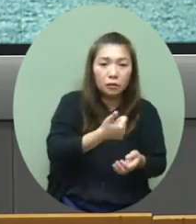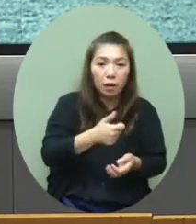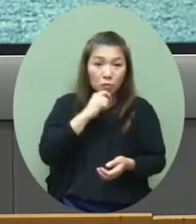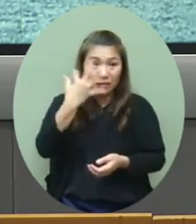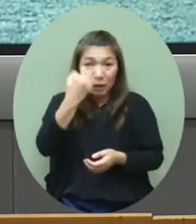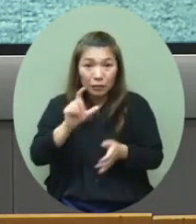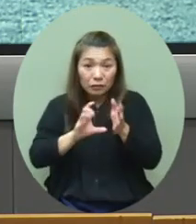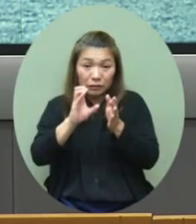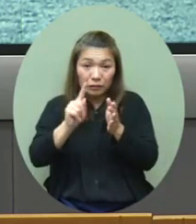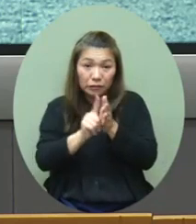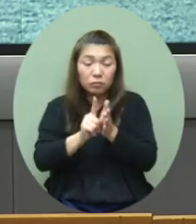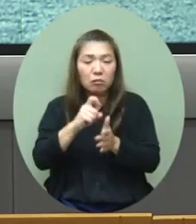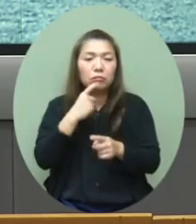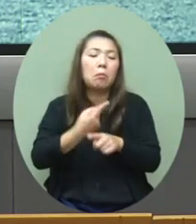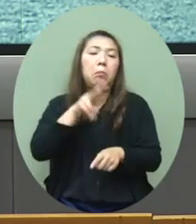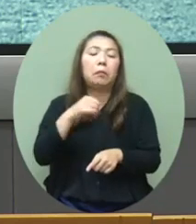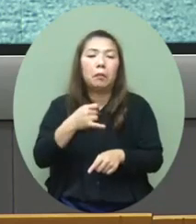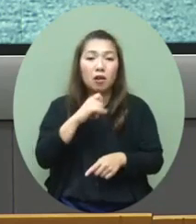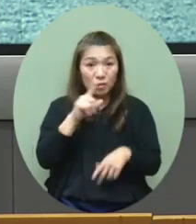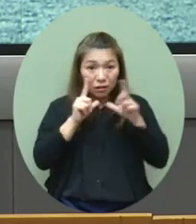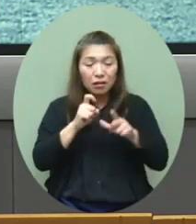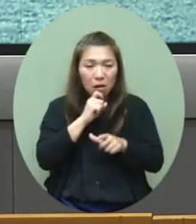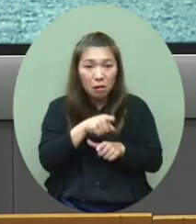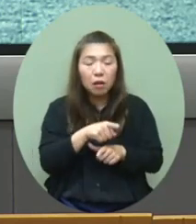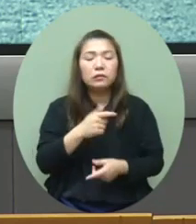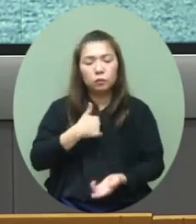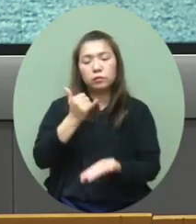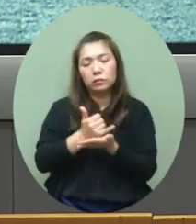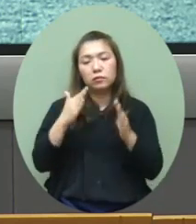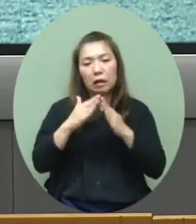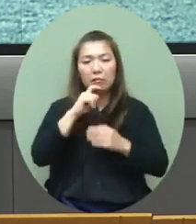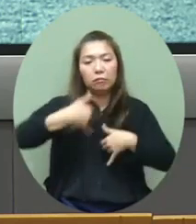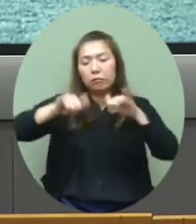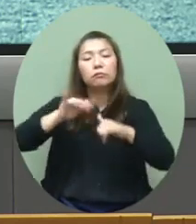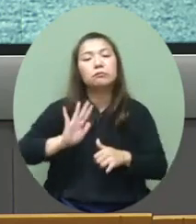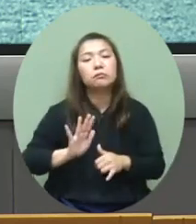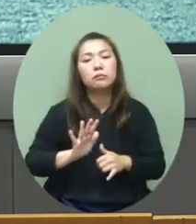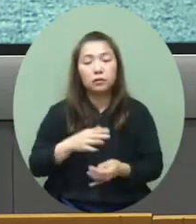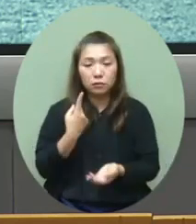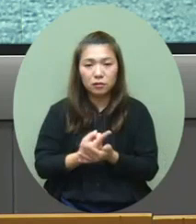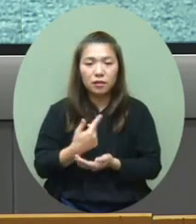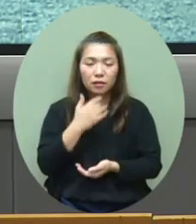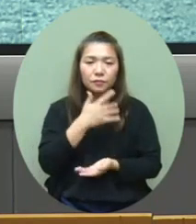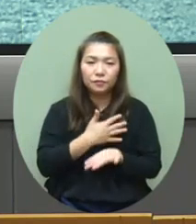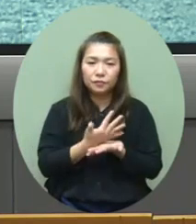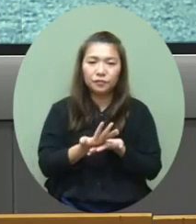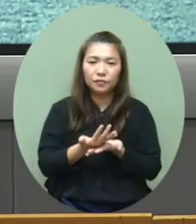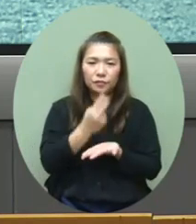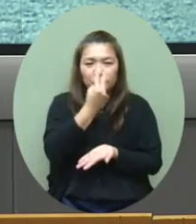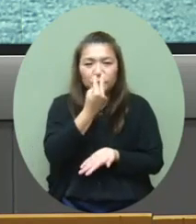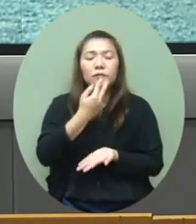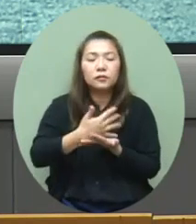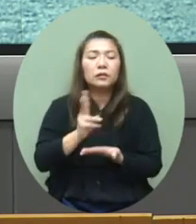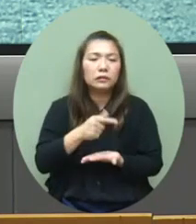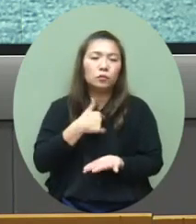所以如果有不舒服其實最好還是要在家裡不要上班、上學因為任何時候的上呼吸病